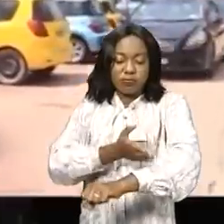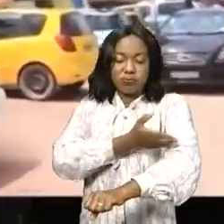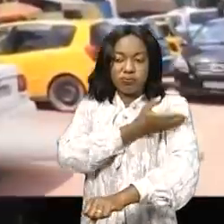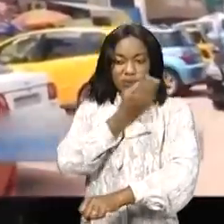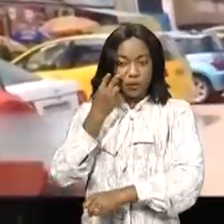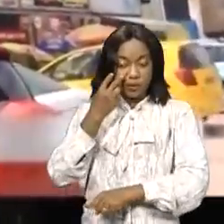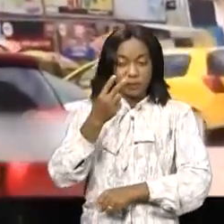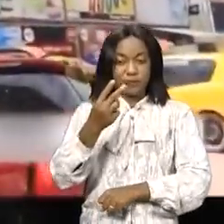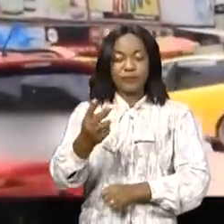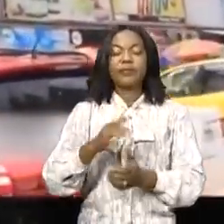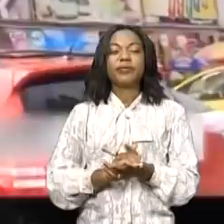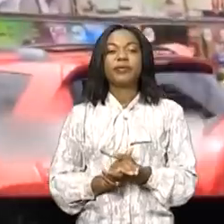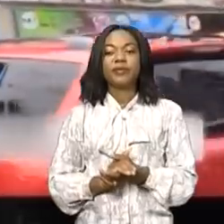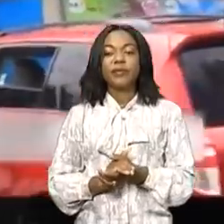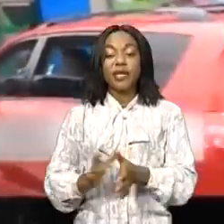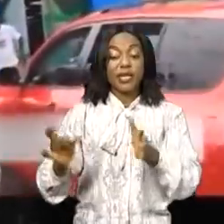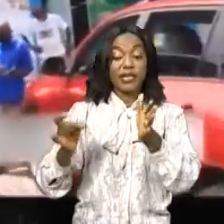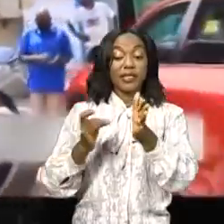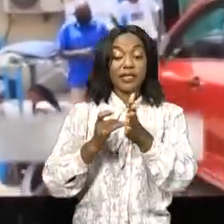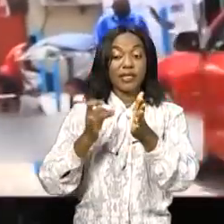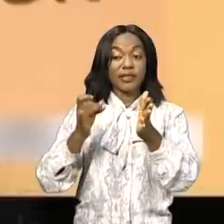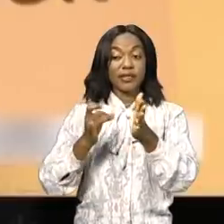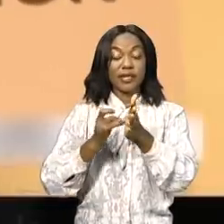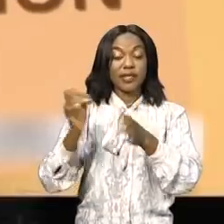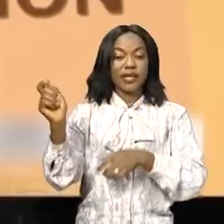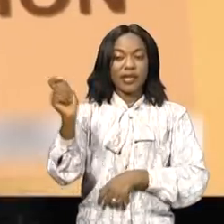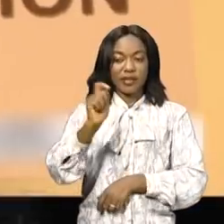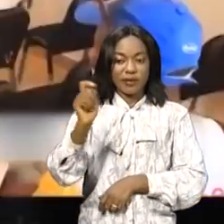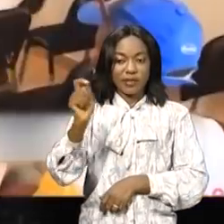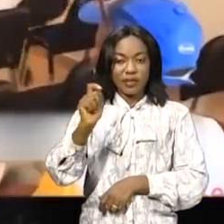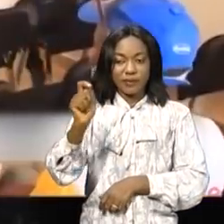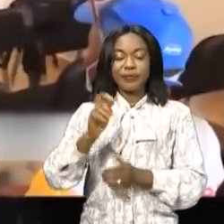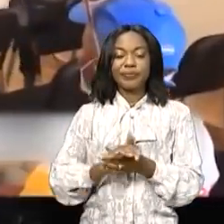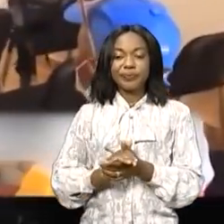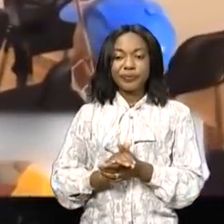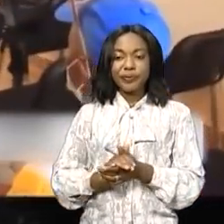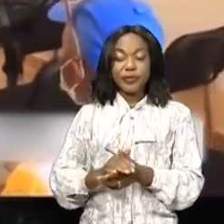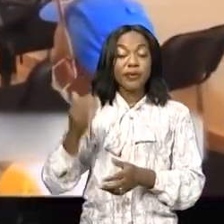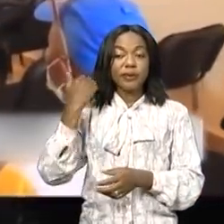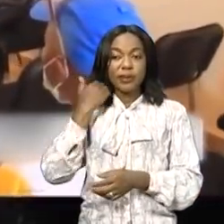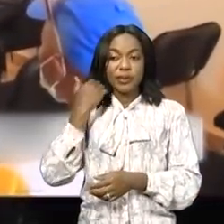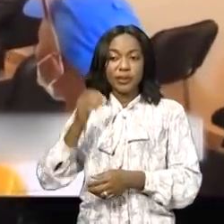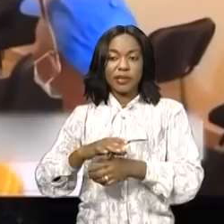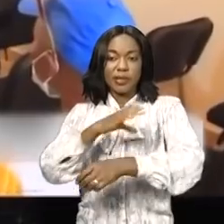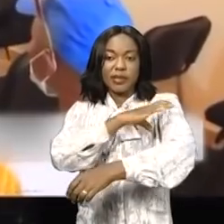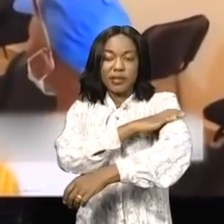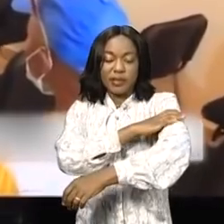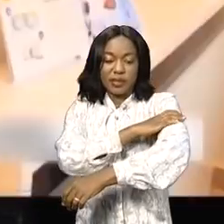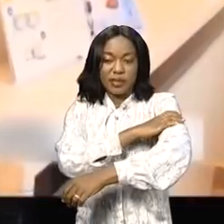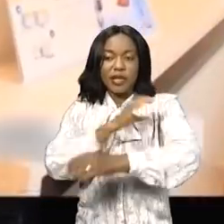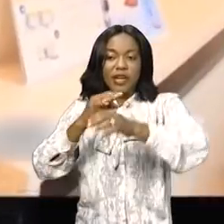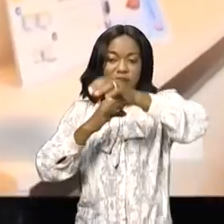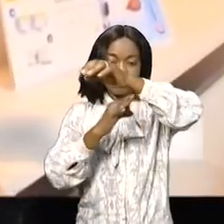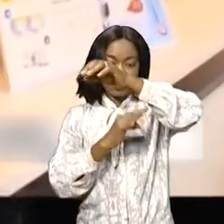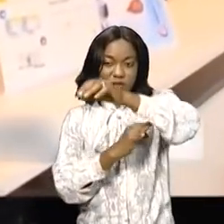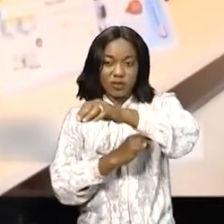Cœur d'avril c'est cette vaste campagne de dépistage des maladies cardiovasculaires organisée par la fondation Health and Life. C'est